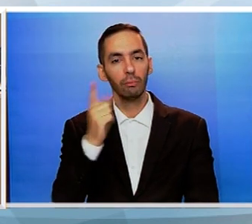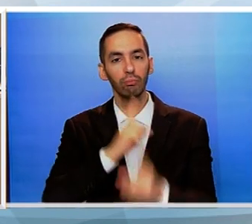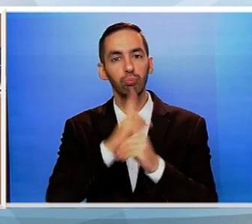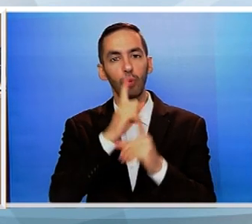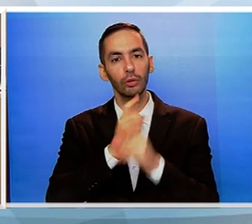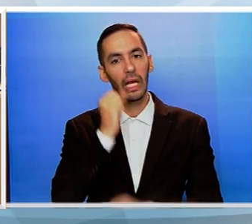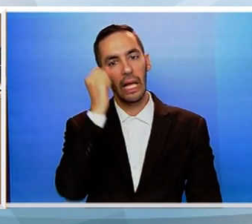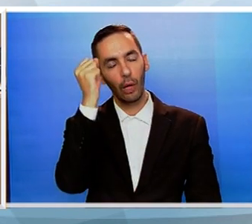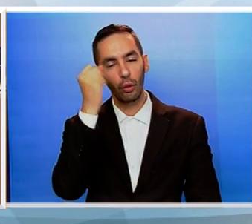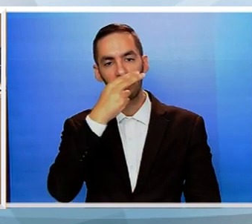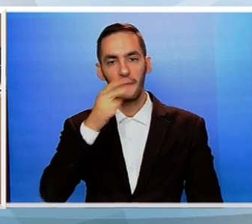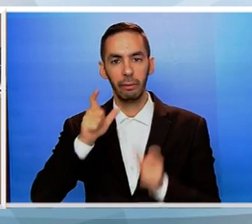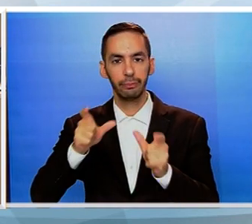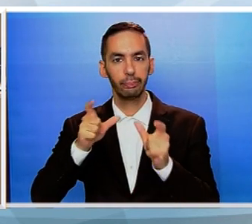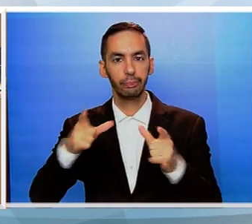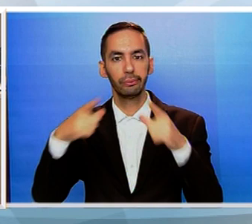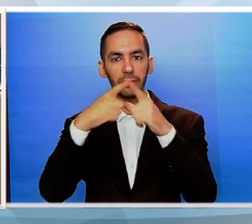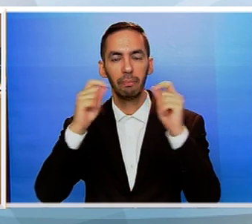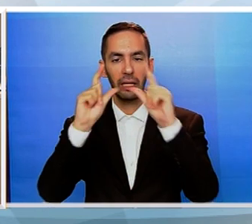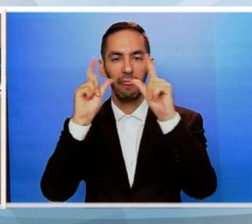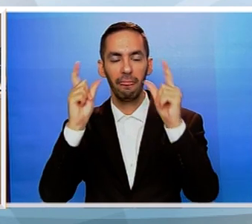της Κυπριακής Δημοκρατίας,